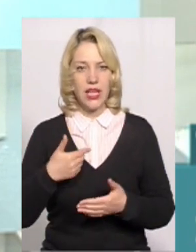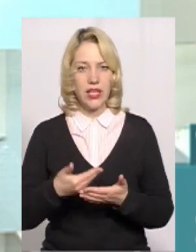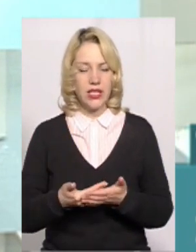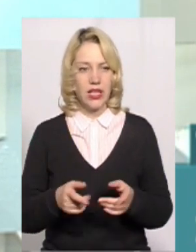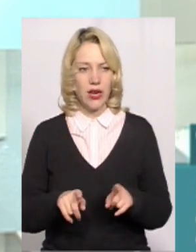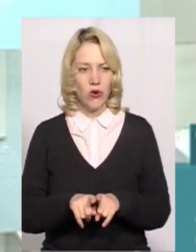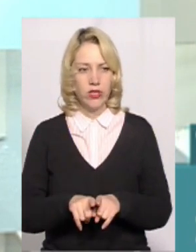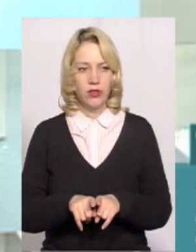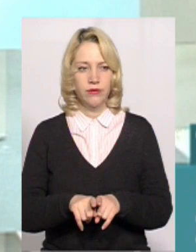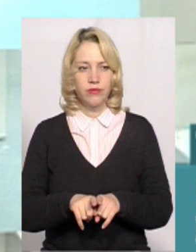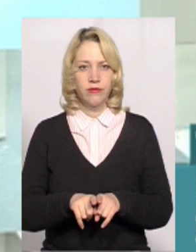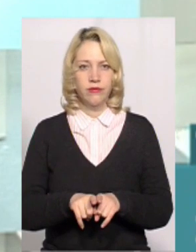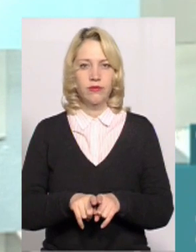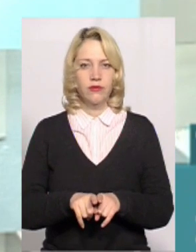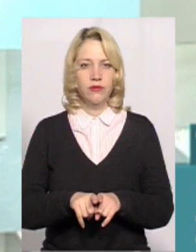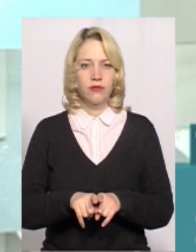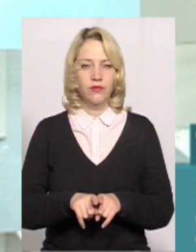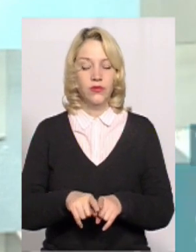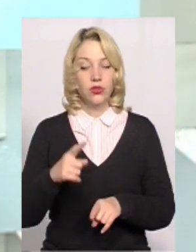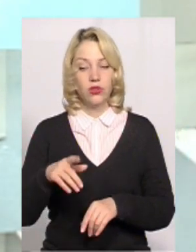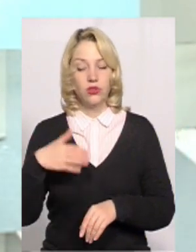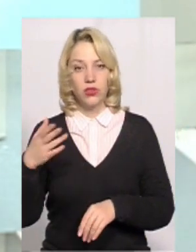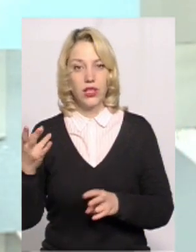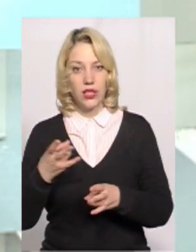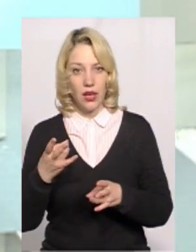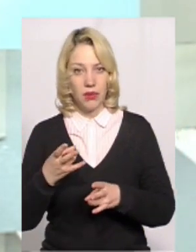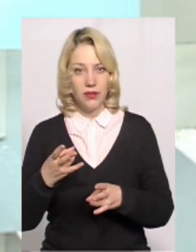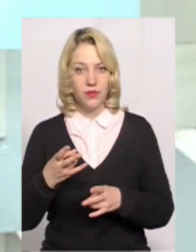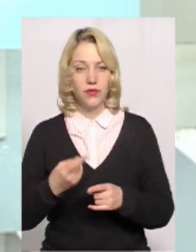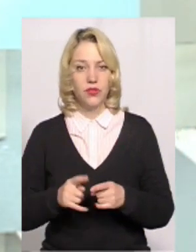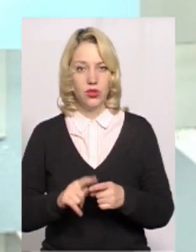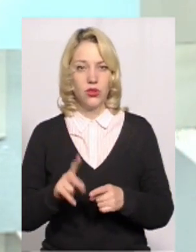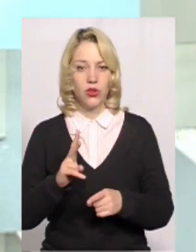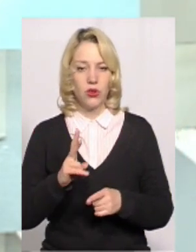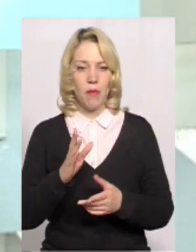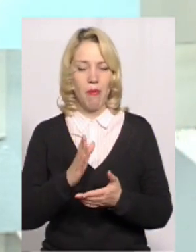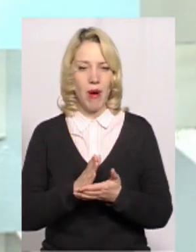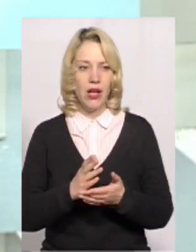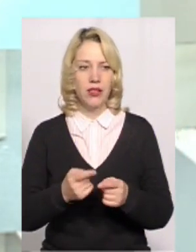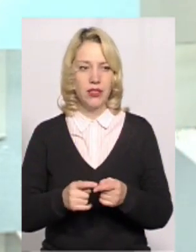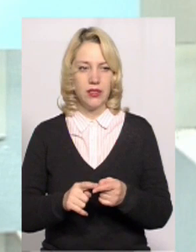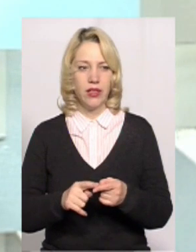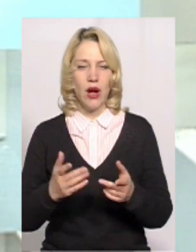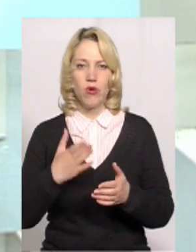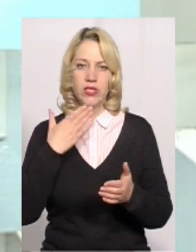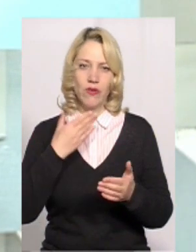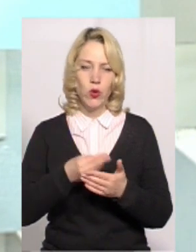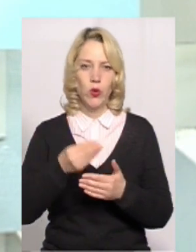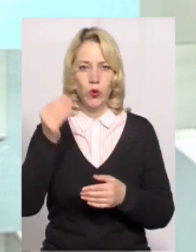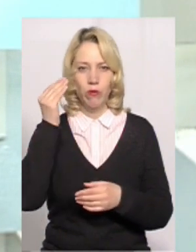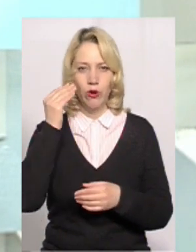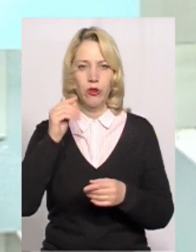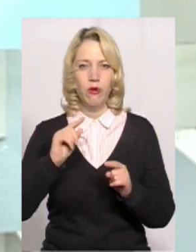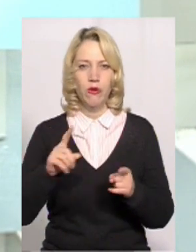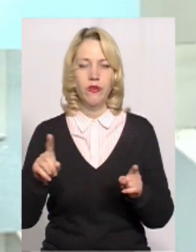також, що з однієї сторони потрібно, звичайно, той, хто має на це якусь свою думку і так далі,